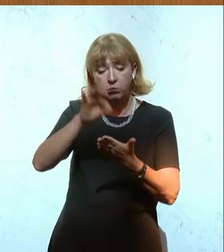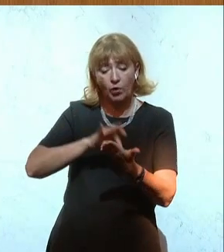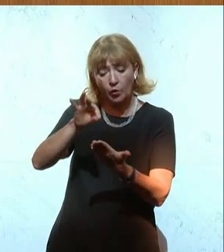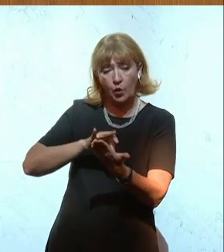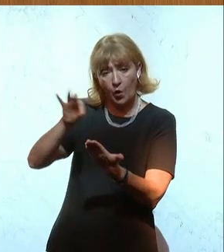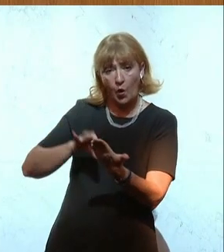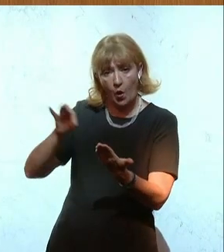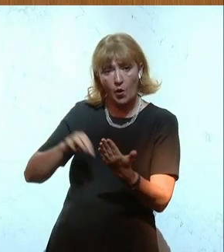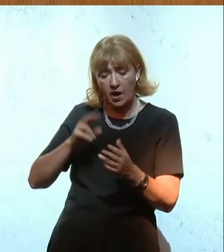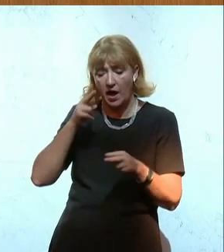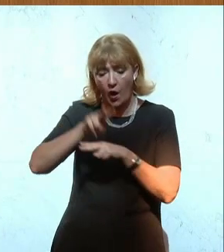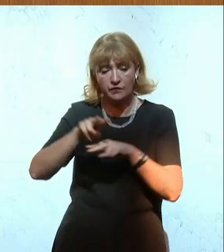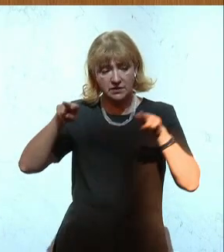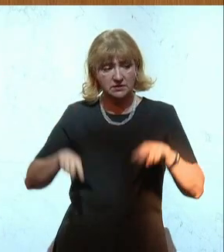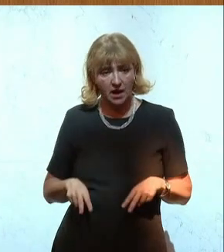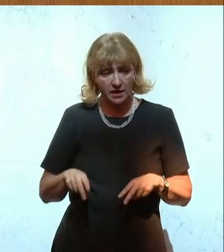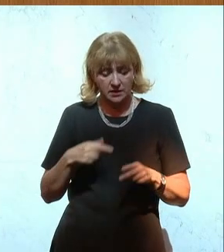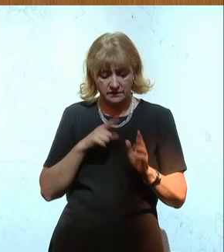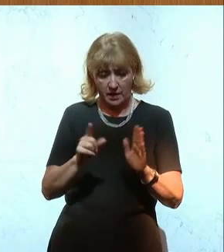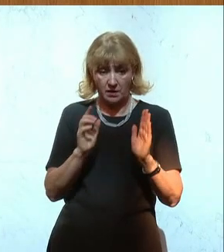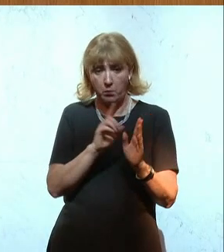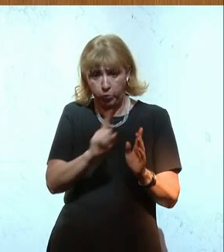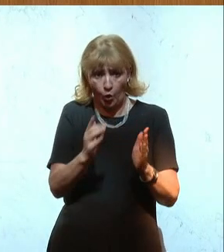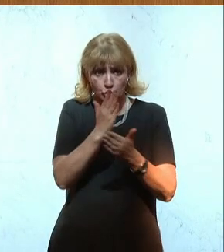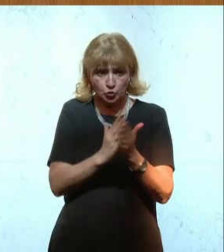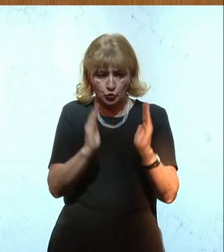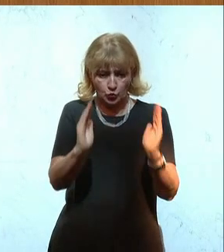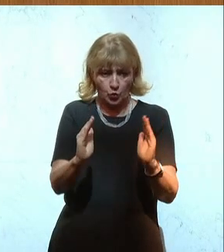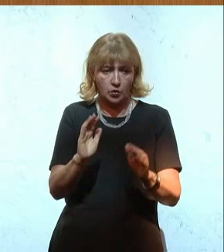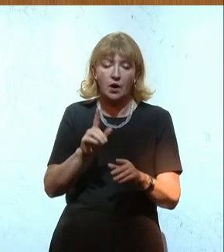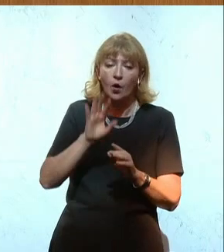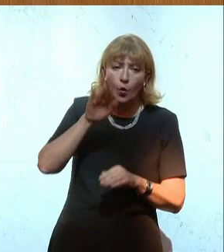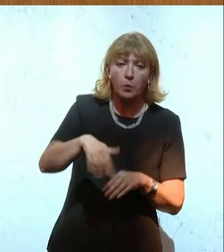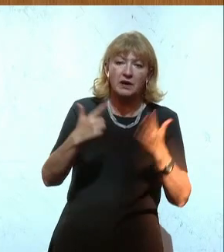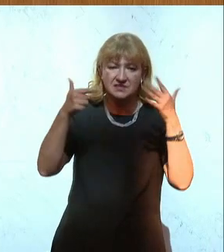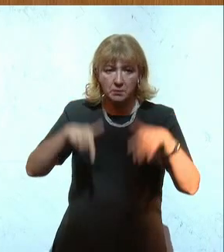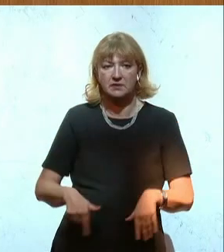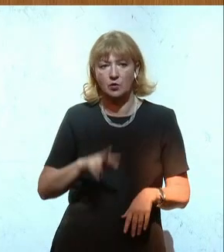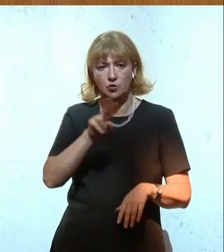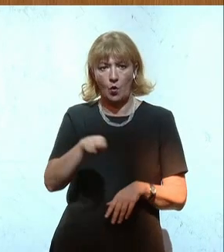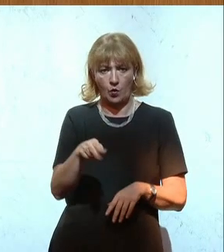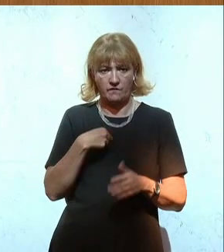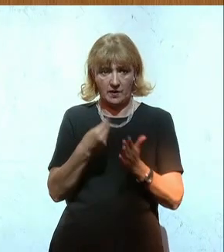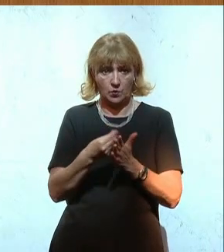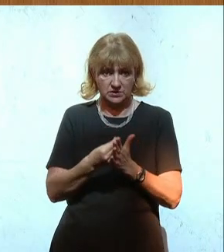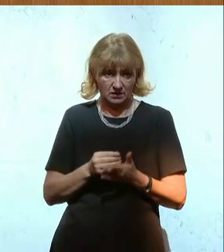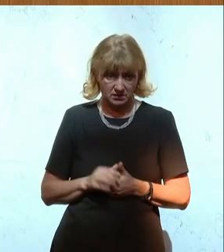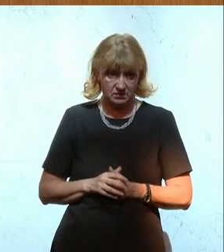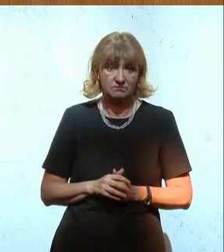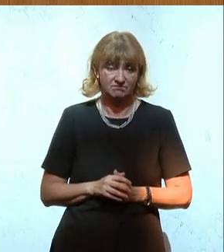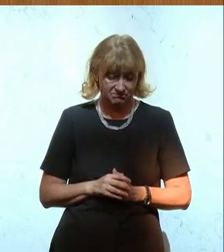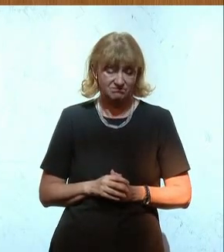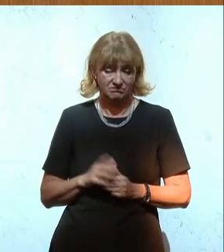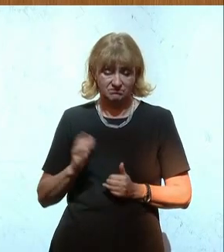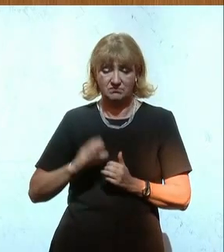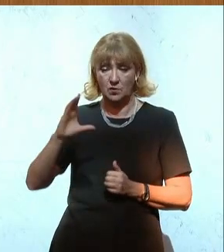Aufsichtsrates haben jeweils, ich betone, jeweils mehr als 7.000 Euro gekostet. Die Kovac